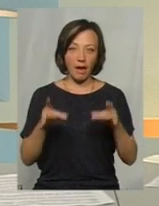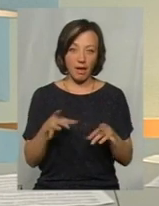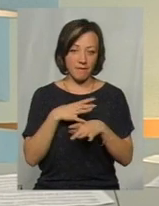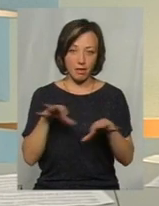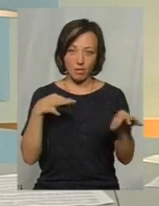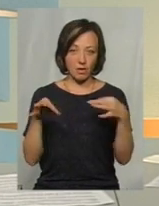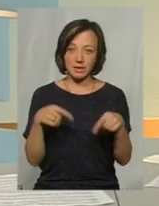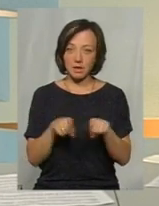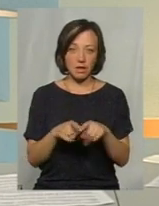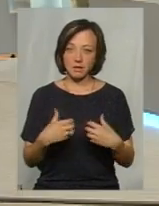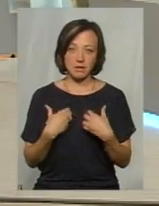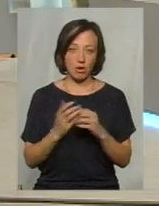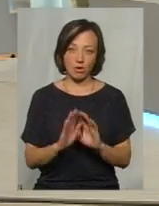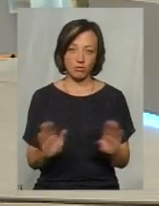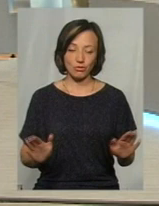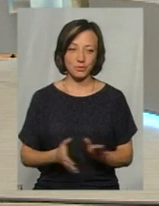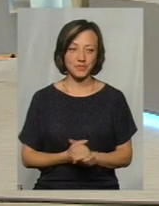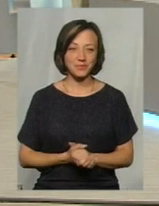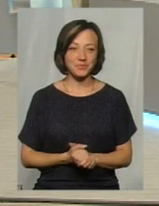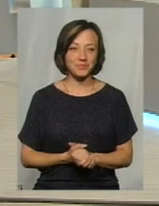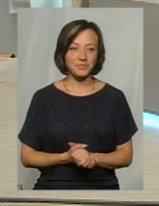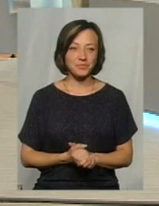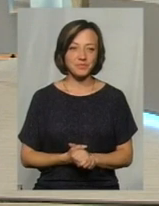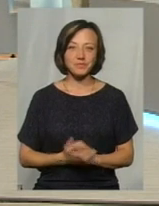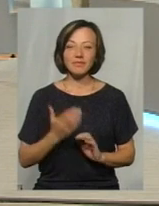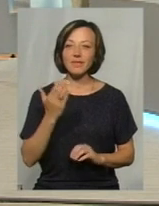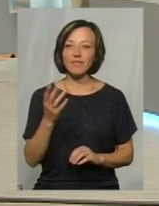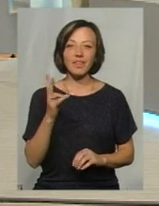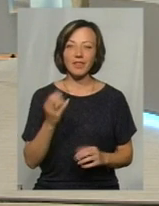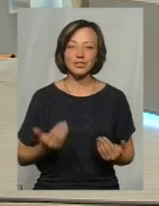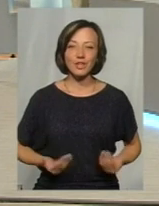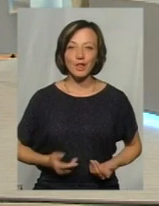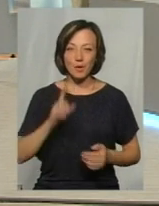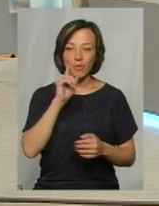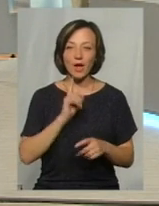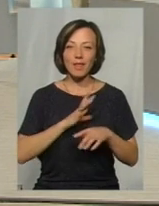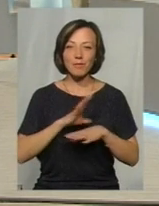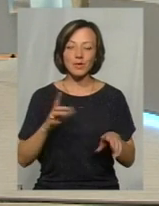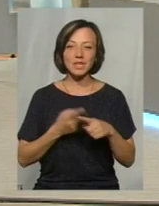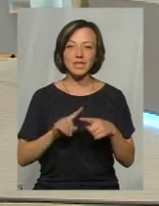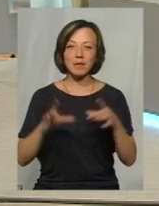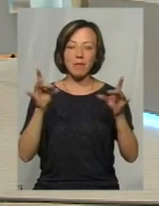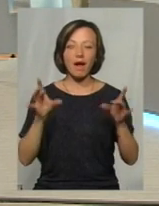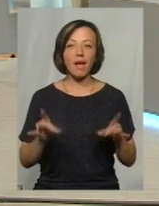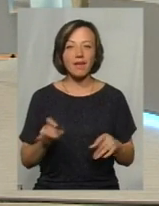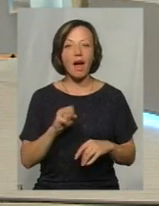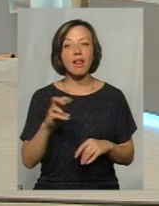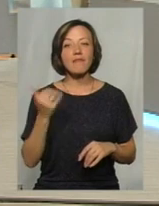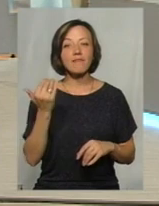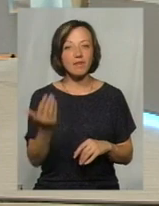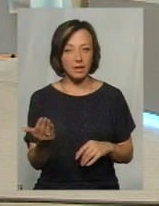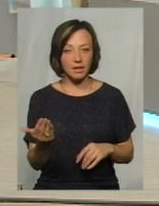було, і це не так страшно. Пані Анастасія, ви не жили, напевно, поки не було цих пакетів, Але ви,